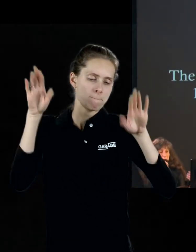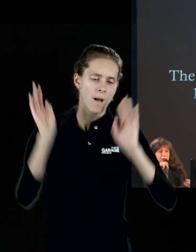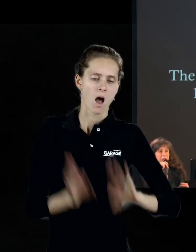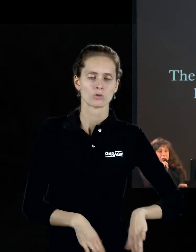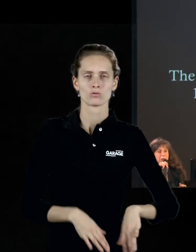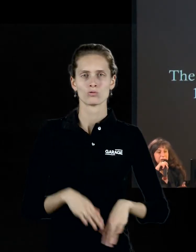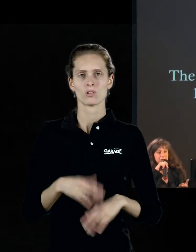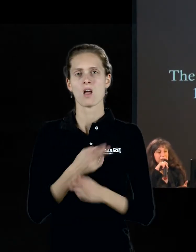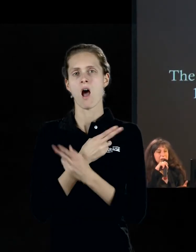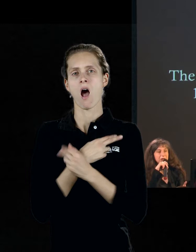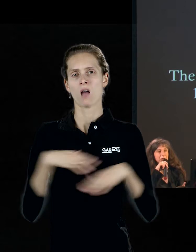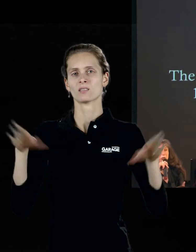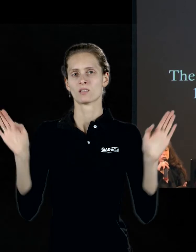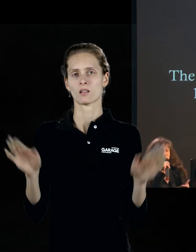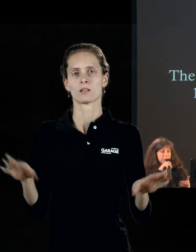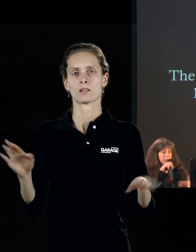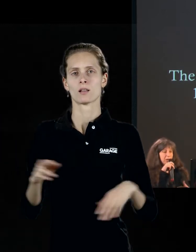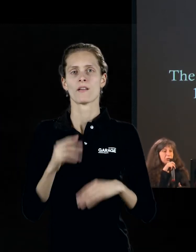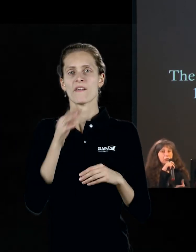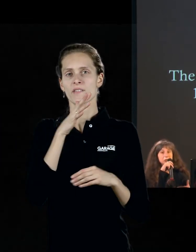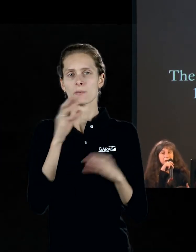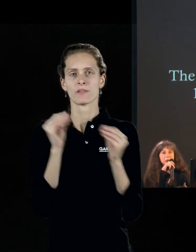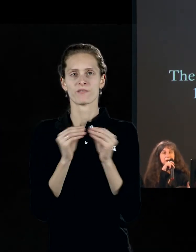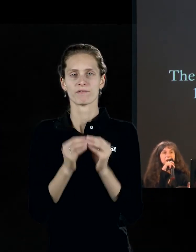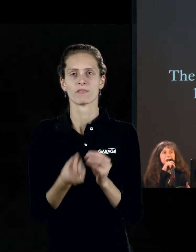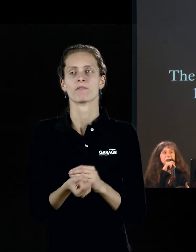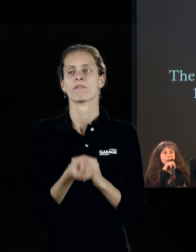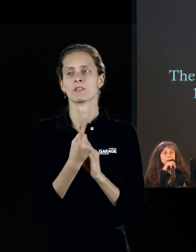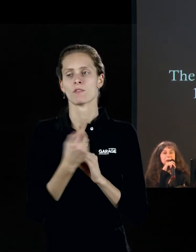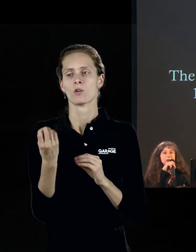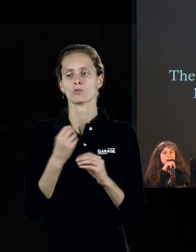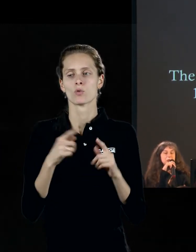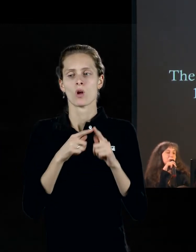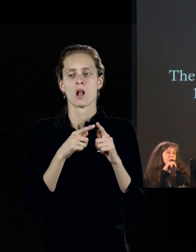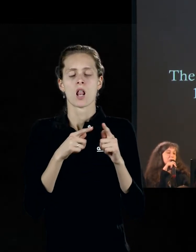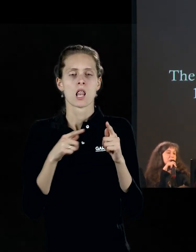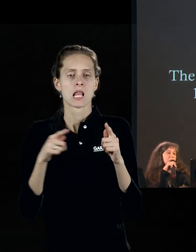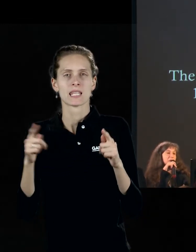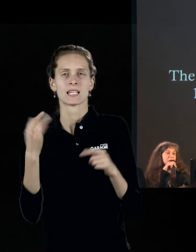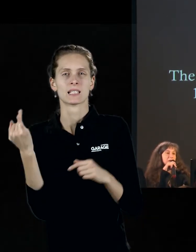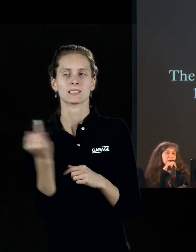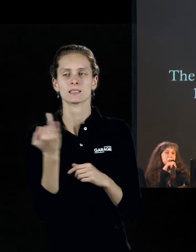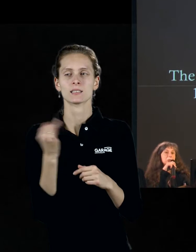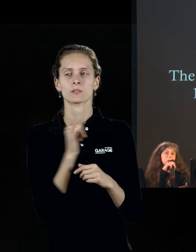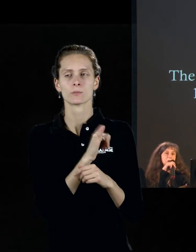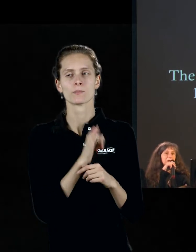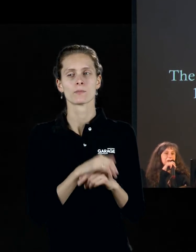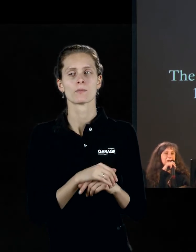в это же время, опять-таки, возникает ещё одна линия, которая очень интересна у Клея, когда он в эти